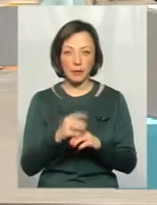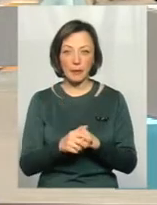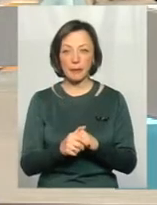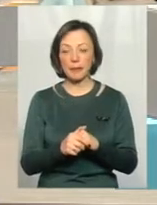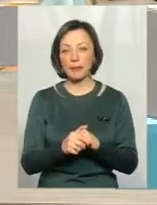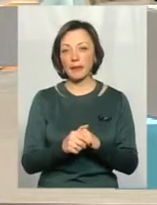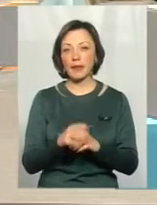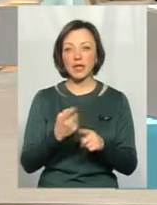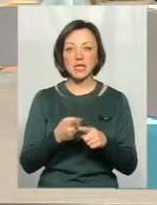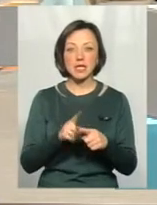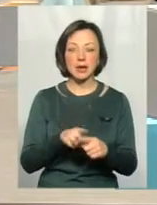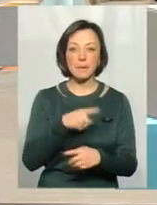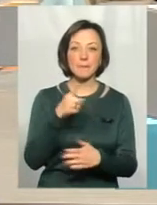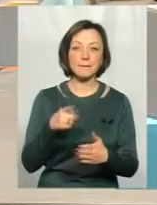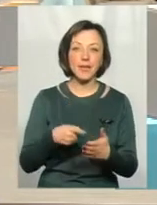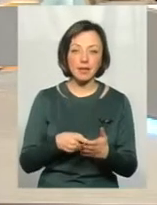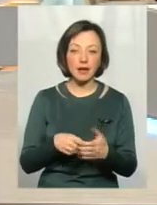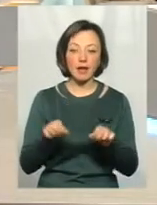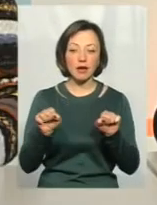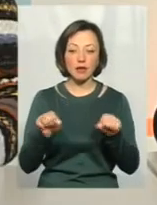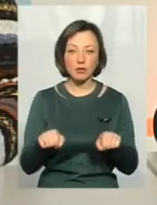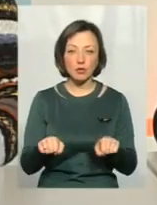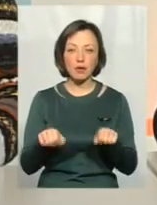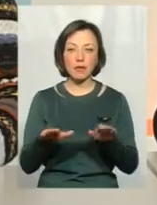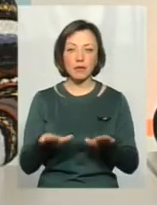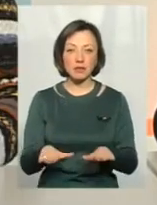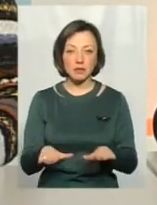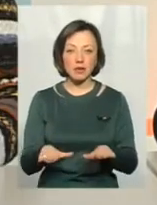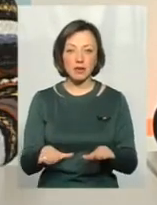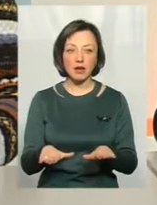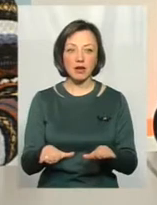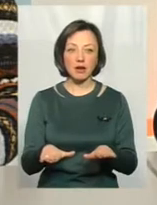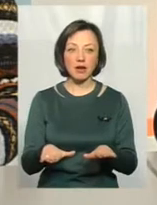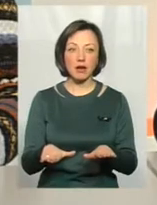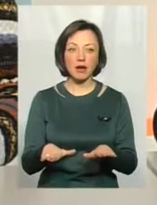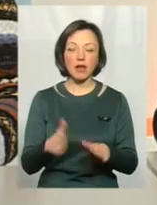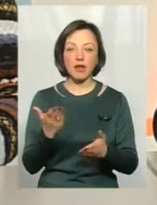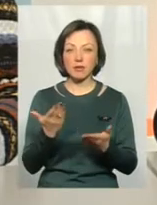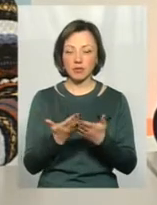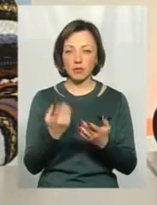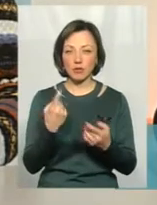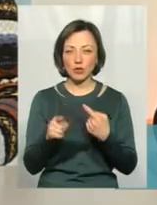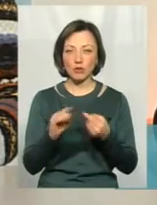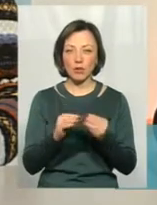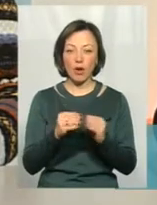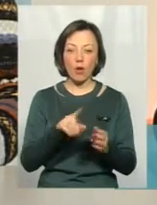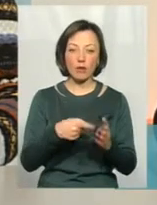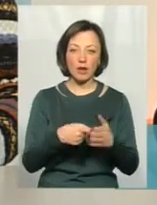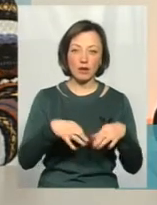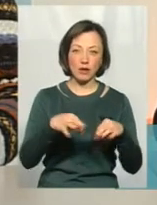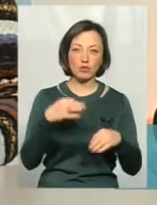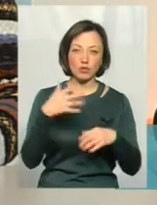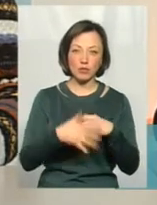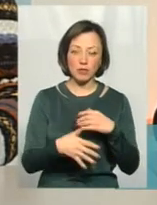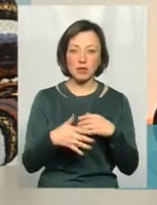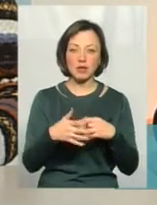що це питання може на місцях виворонити іншу проблему. Скажімо, якщо з комунальним транспортом, зрозуміло, там проблем